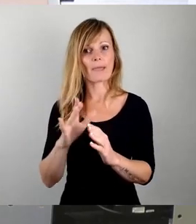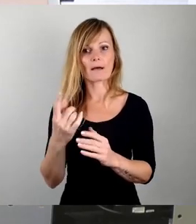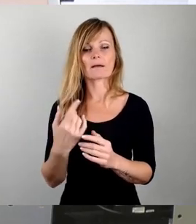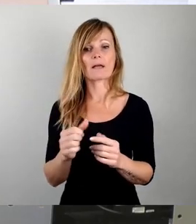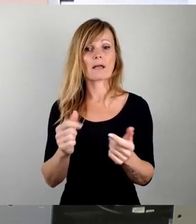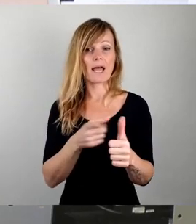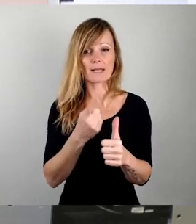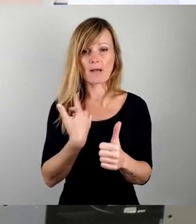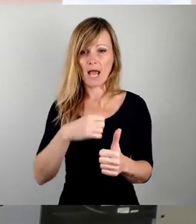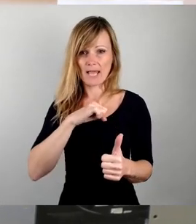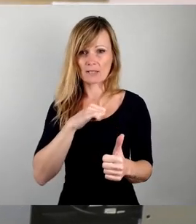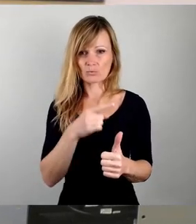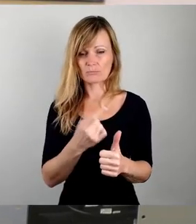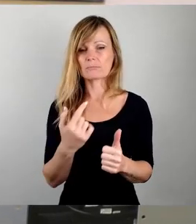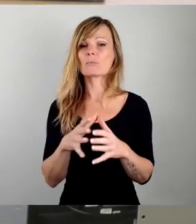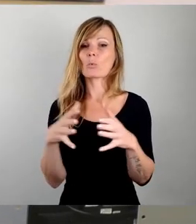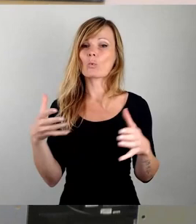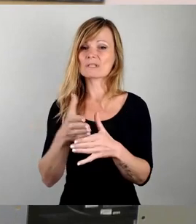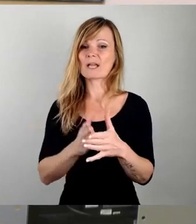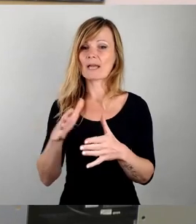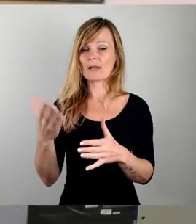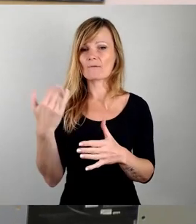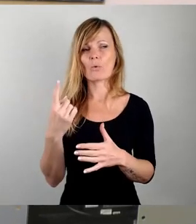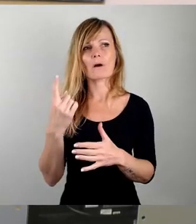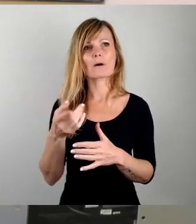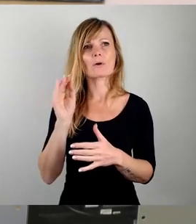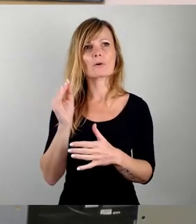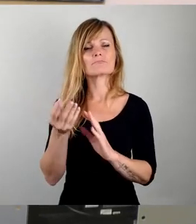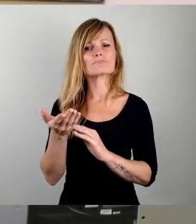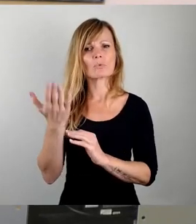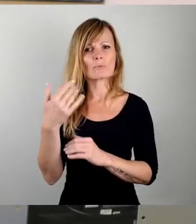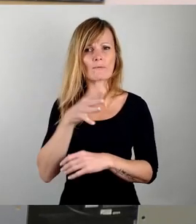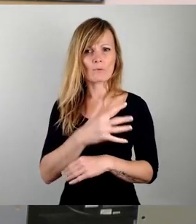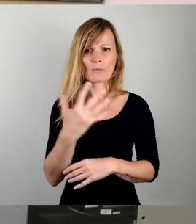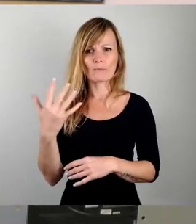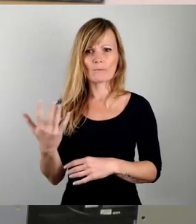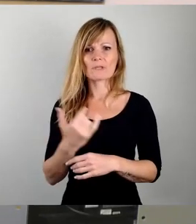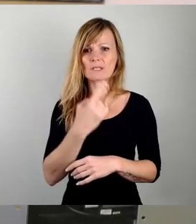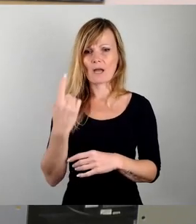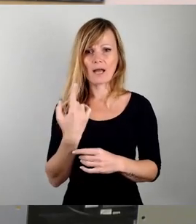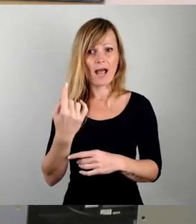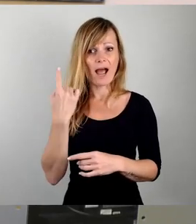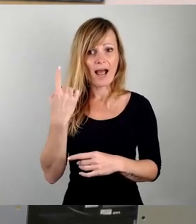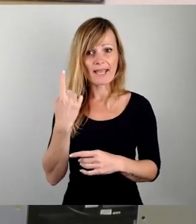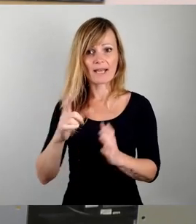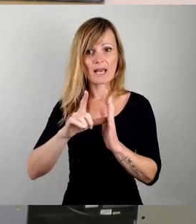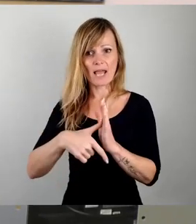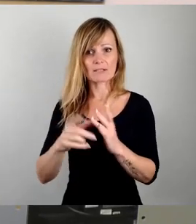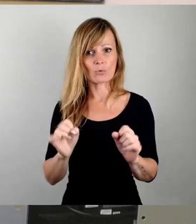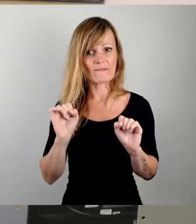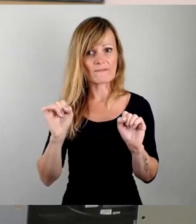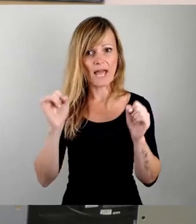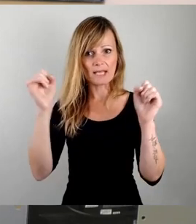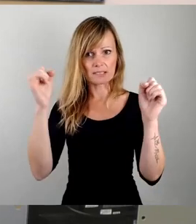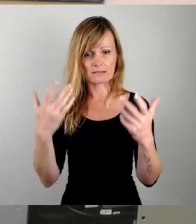Der Großteil der Garagen ist vor teilweise über 55 Jahren in Eigenleistung und durch Fleiß entstanden. Nun sollen wir